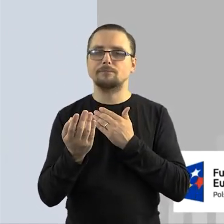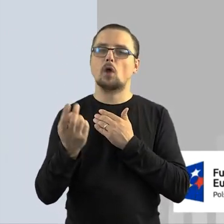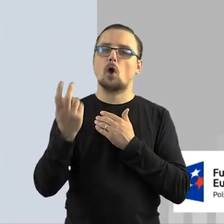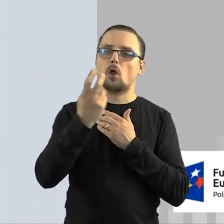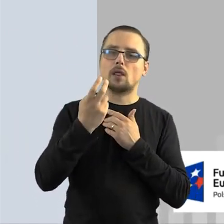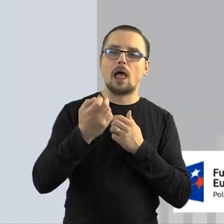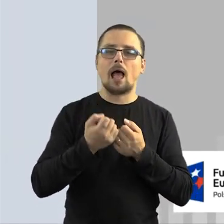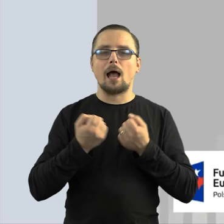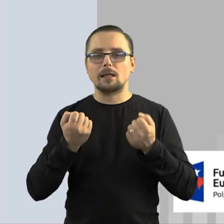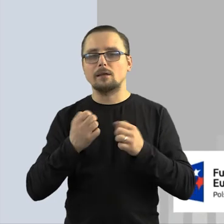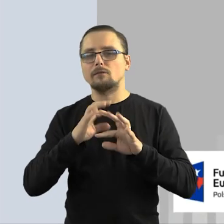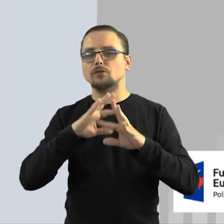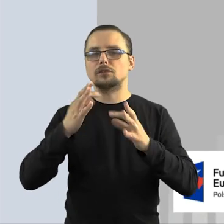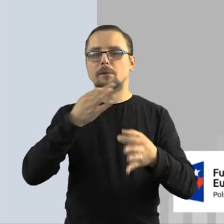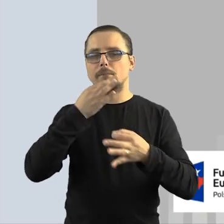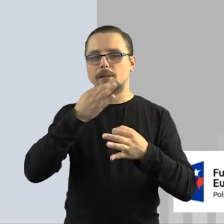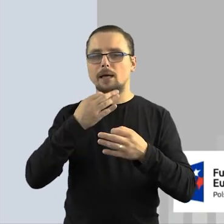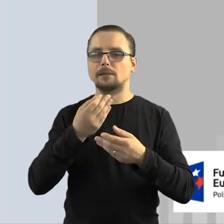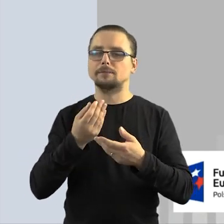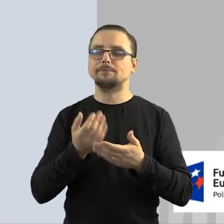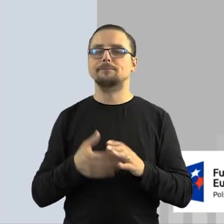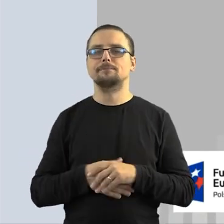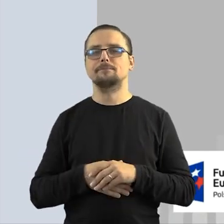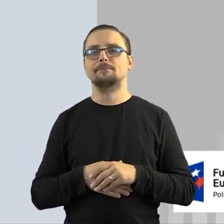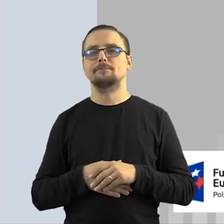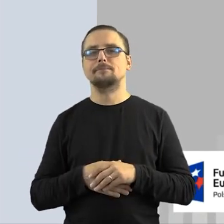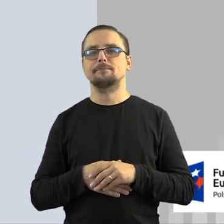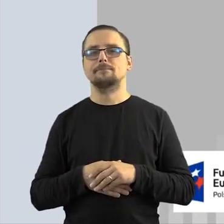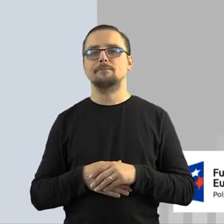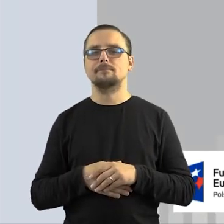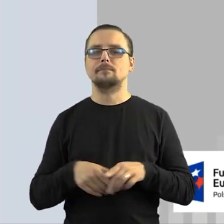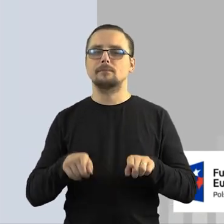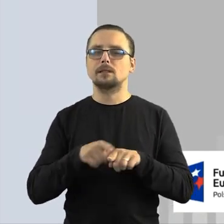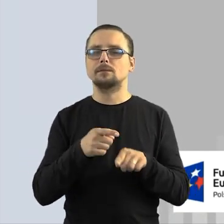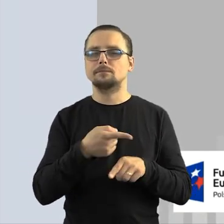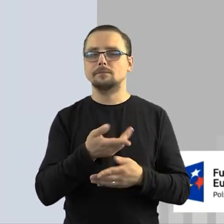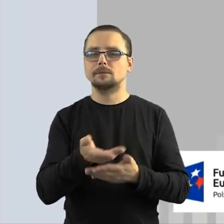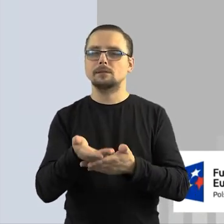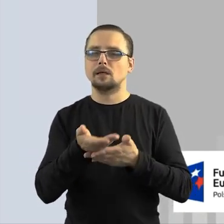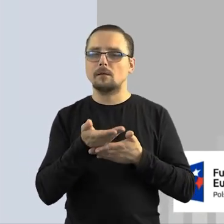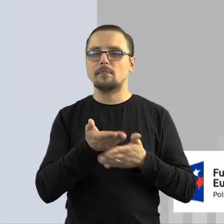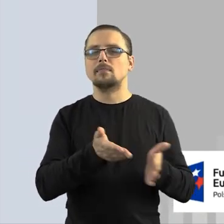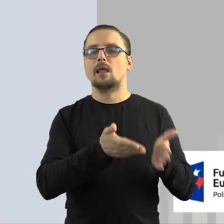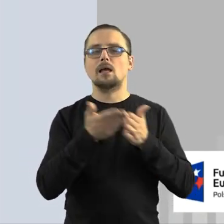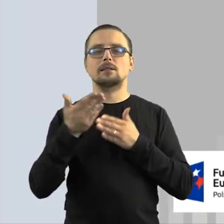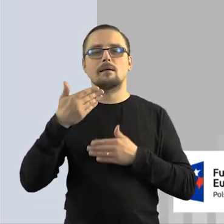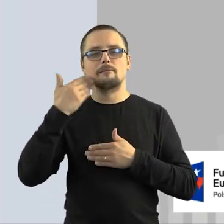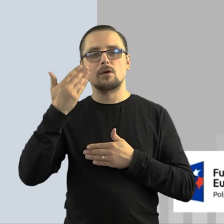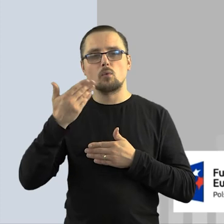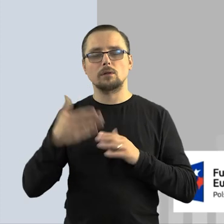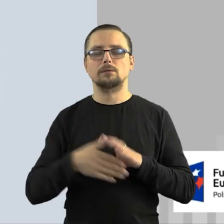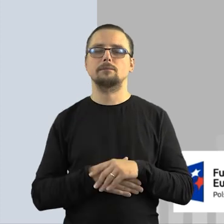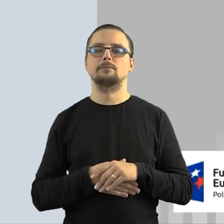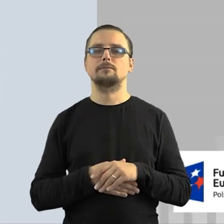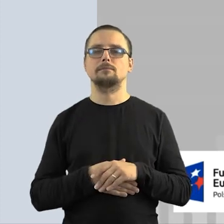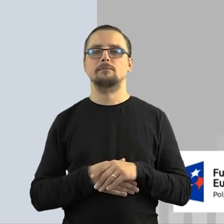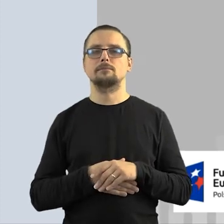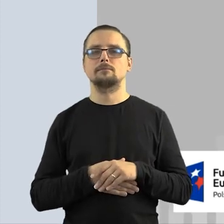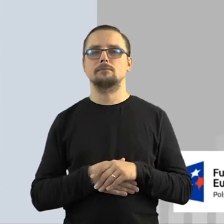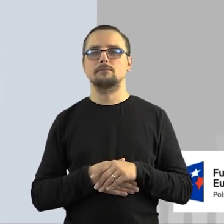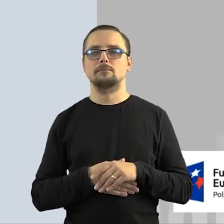również podziękować Państwu za udział, za aktywność, za wszystkie pytania i zaangażowanie oraz zaprosić Państwa na